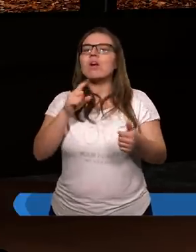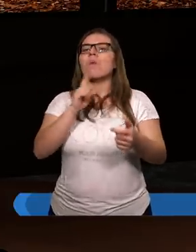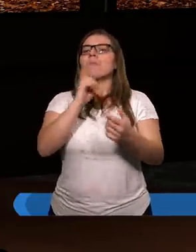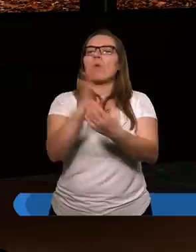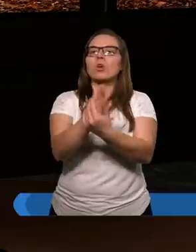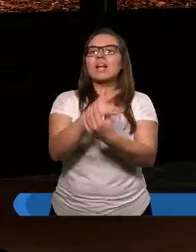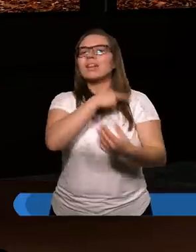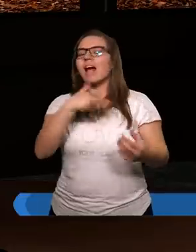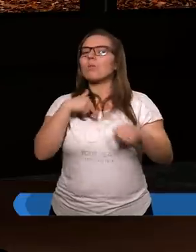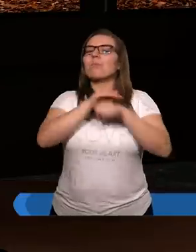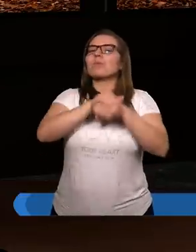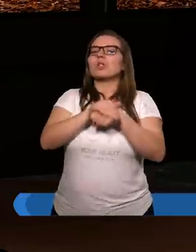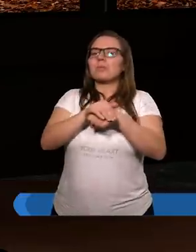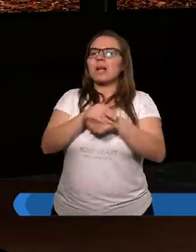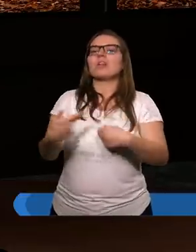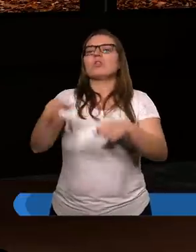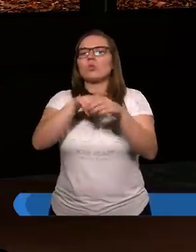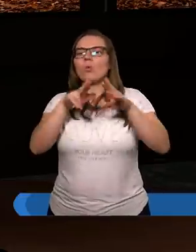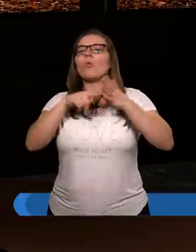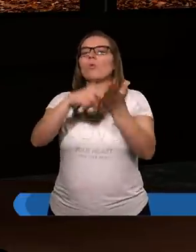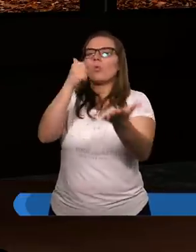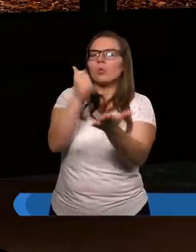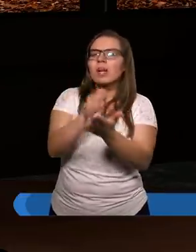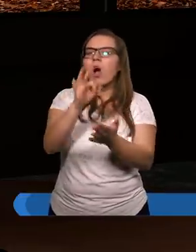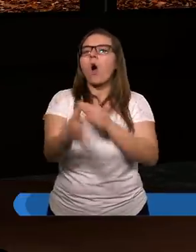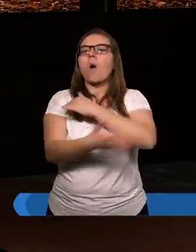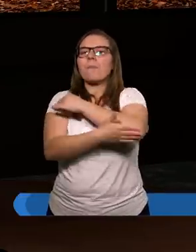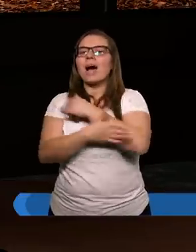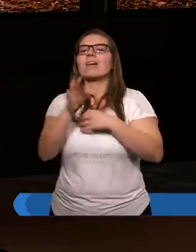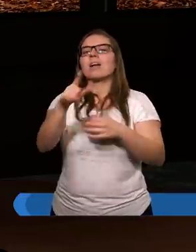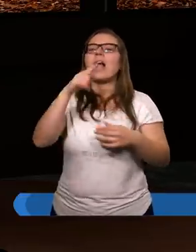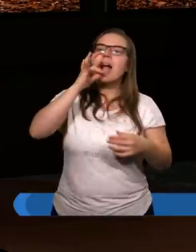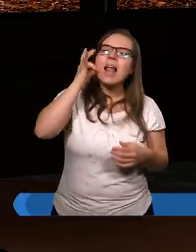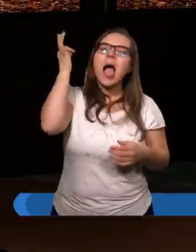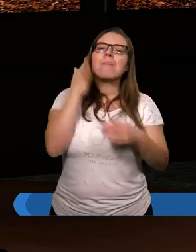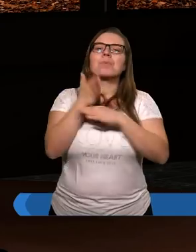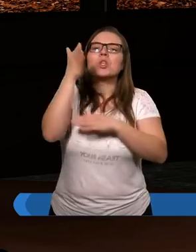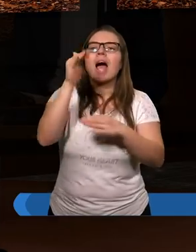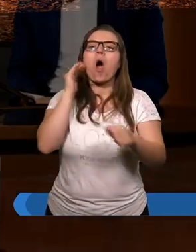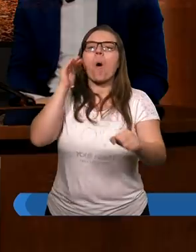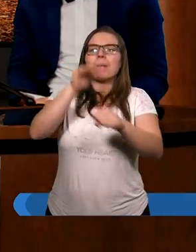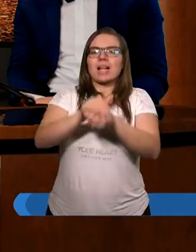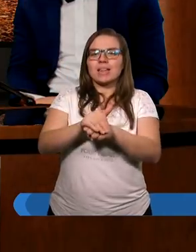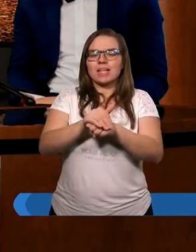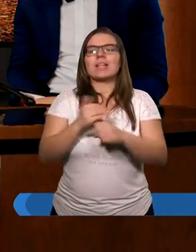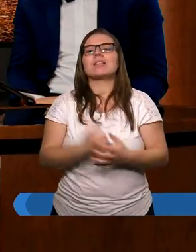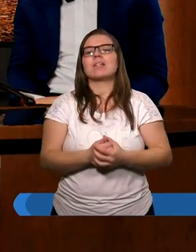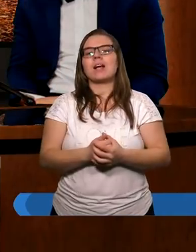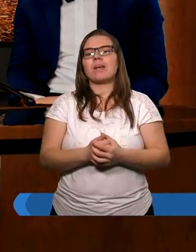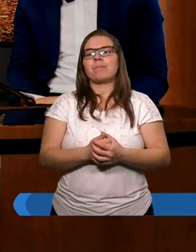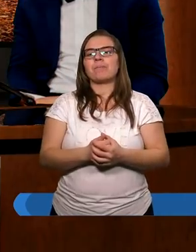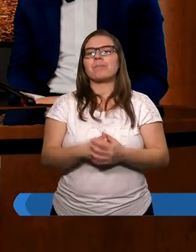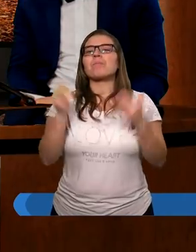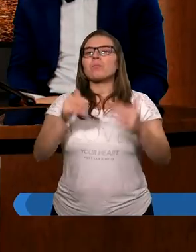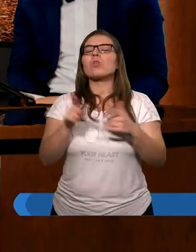przymierza, które zostało ustanowione w oparciu o lepsze obietnice. Mówimy teraz